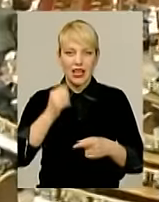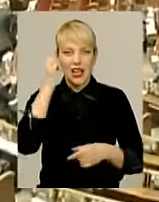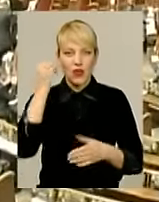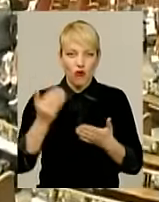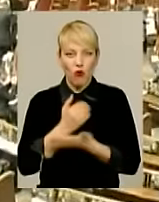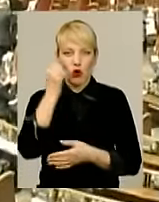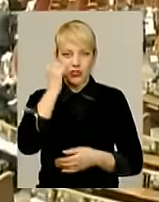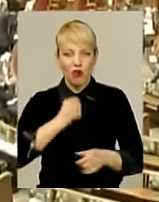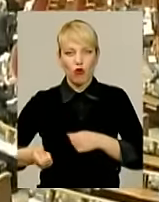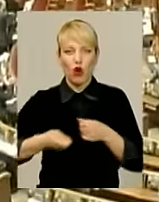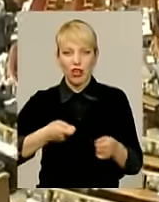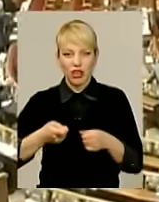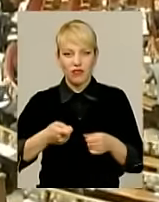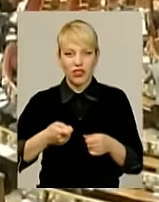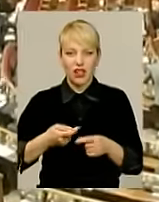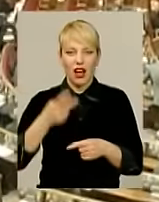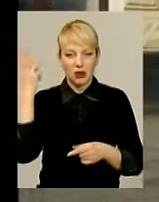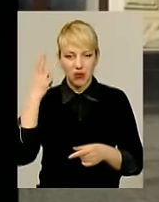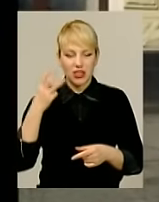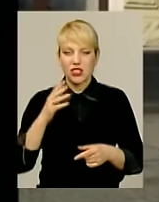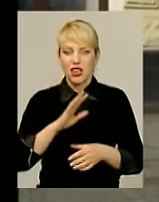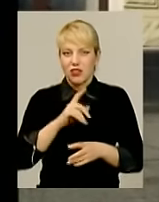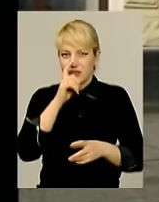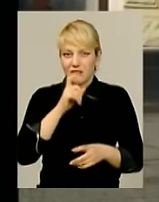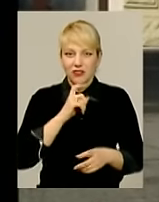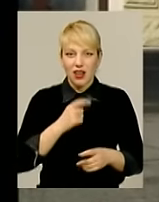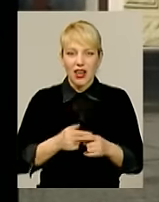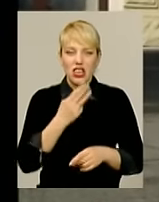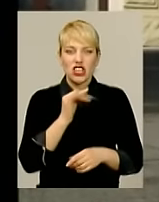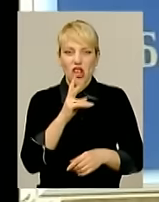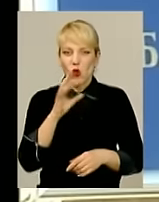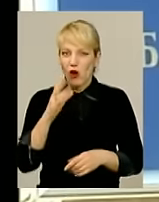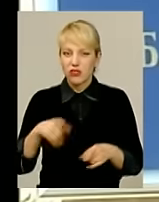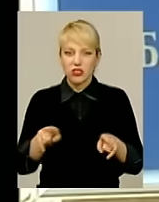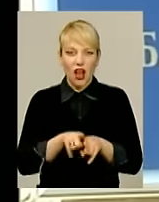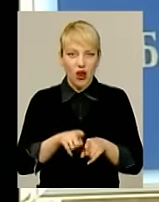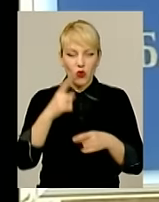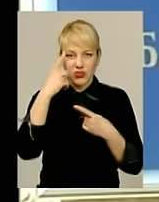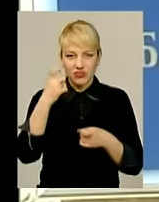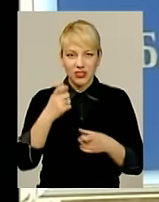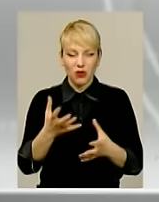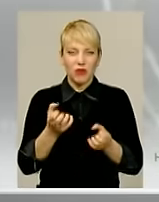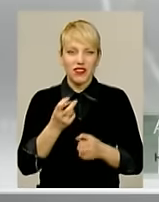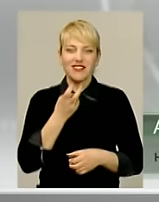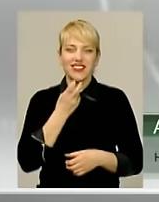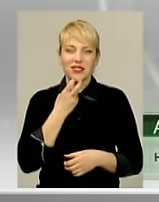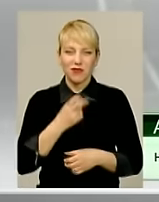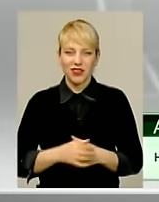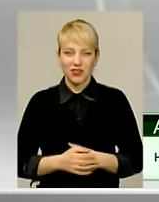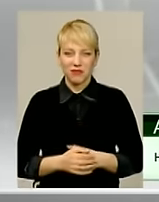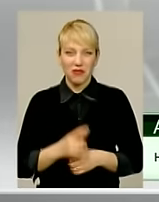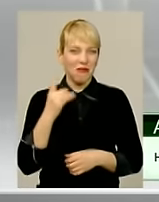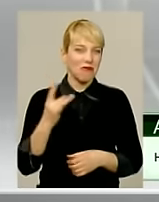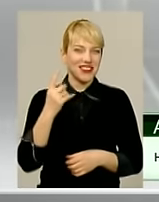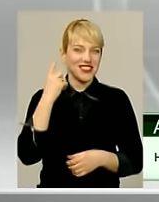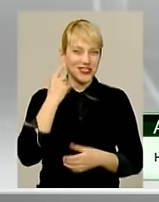керівника Хмельниччини ні сном, духом. До прикладу, Андрій Шенькович таку звістку сприйняв зі сміхом. Перше, це чую від